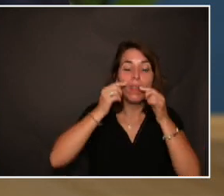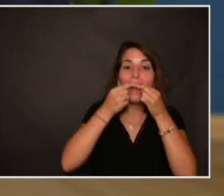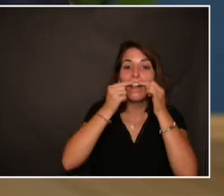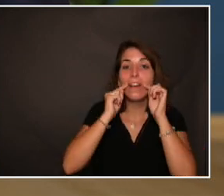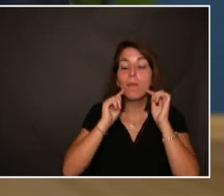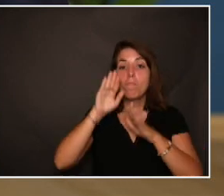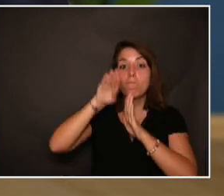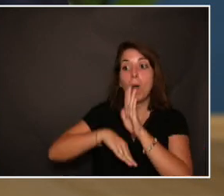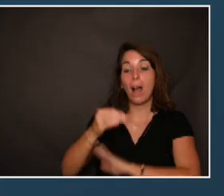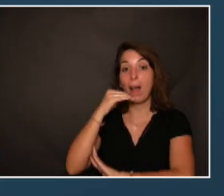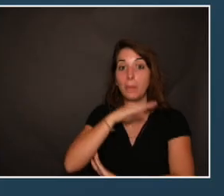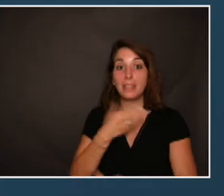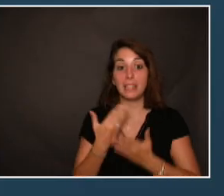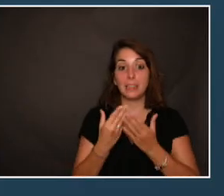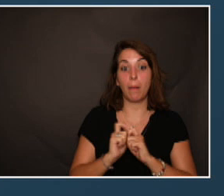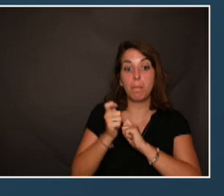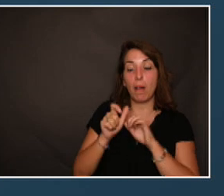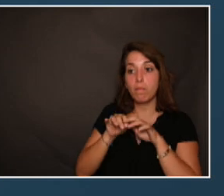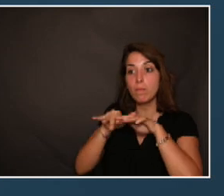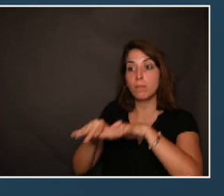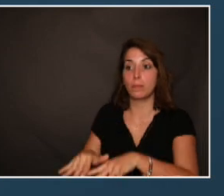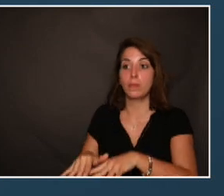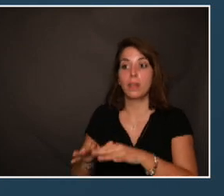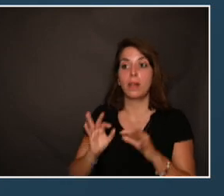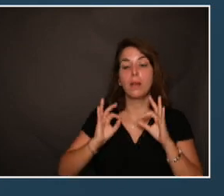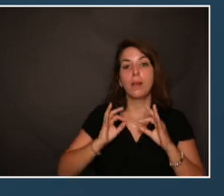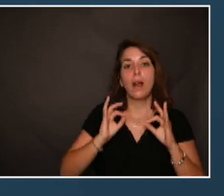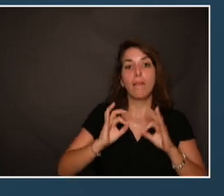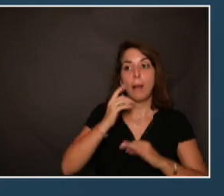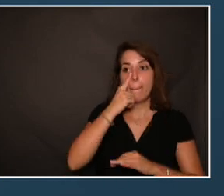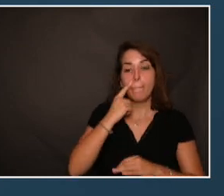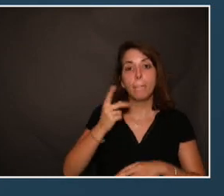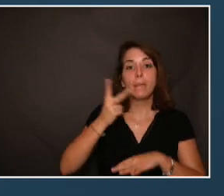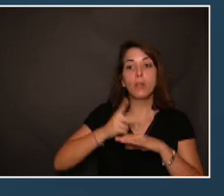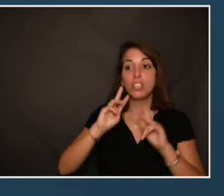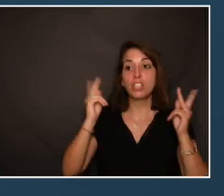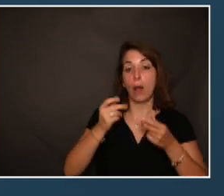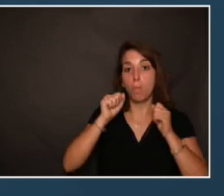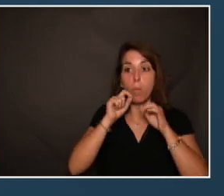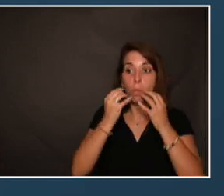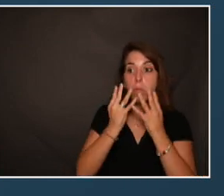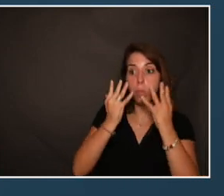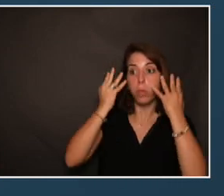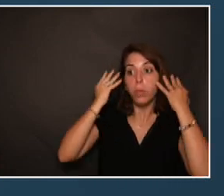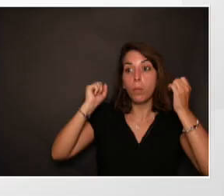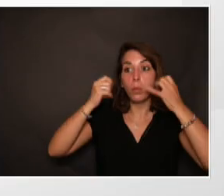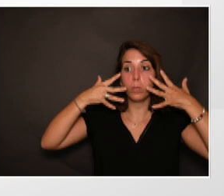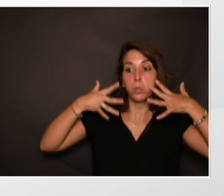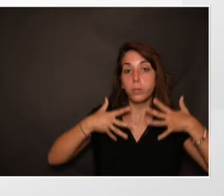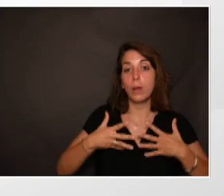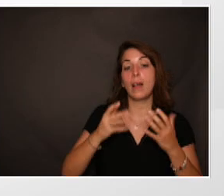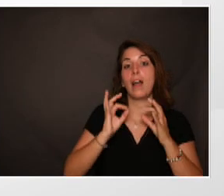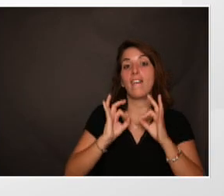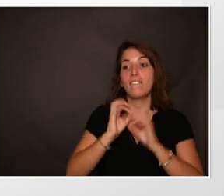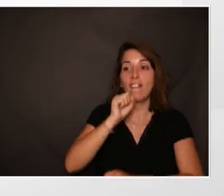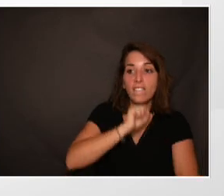les pathologies générales vont se répercuter sur le vieillissement